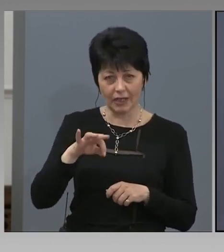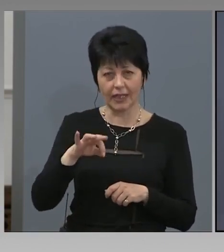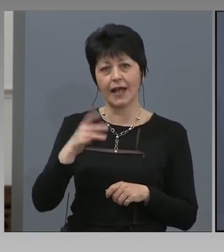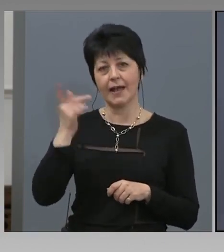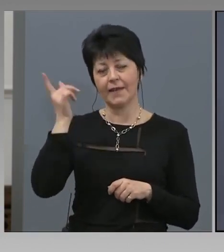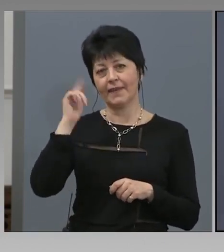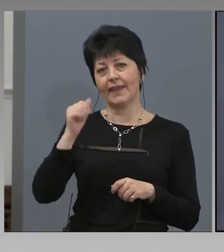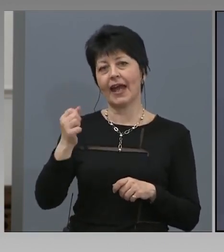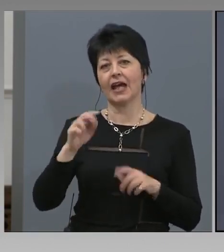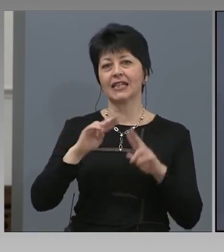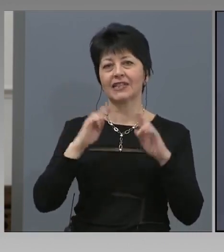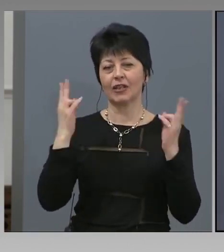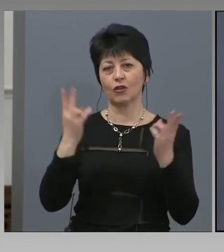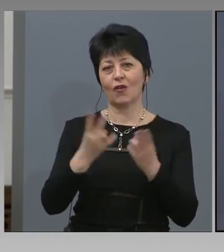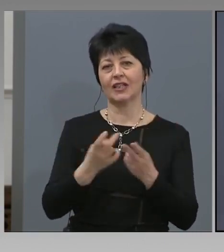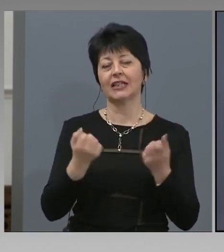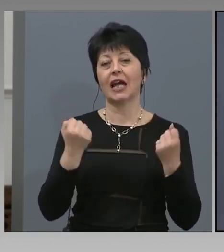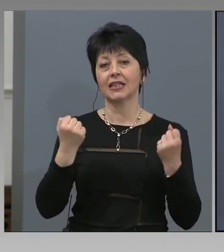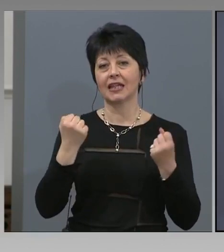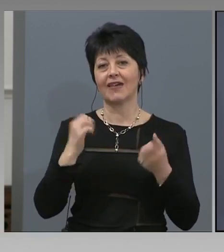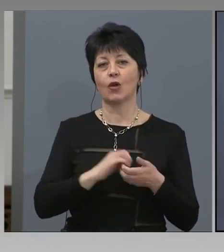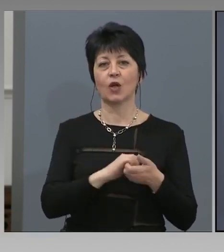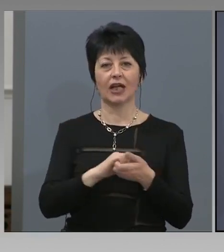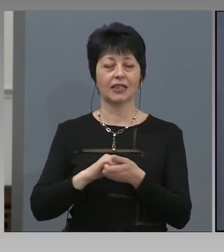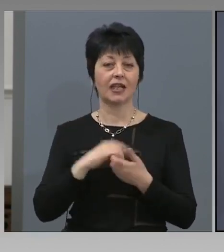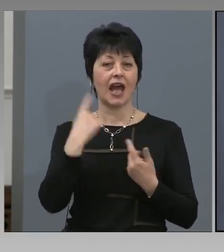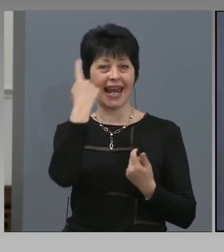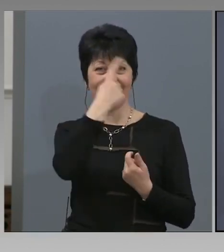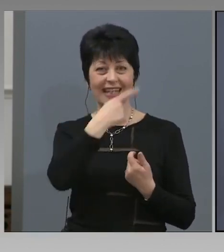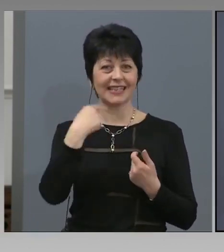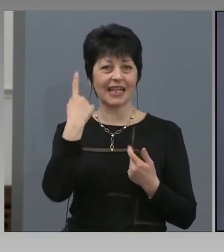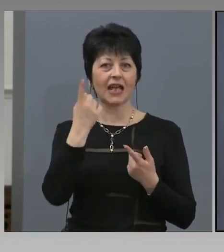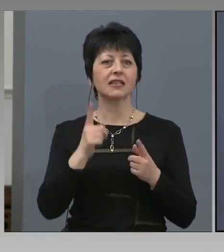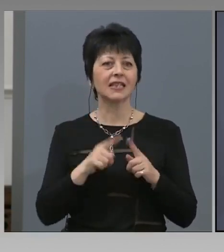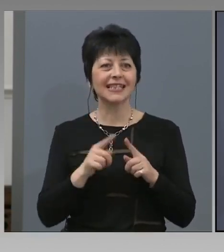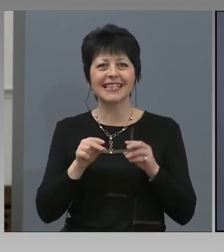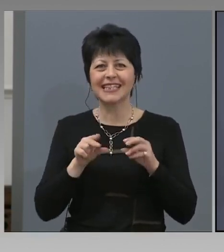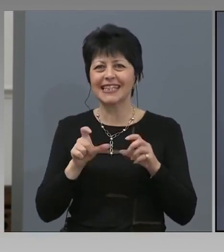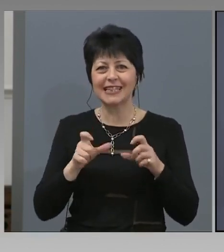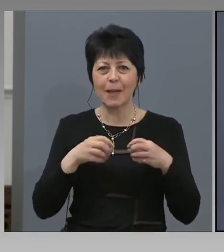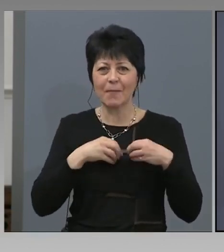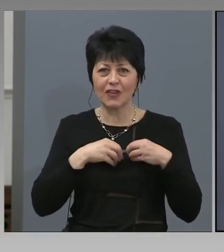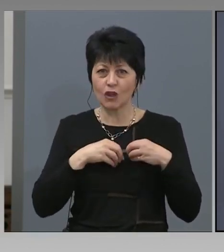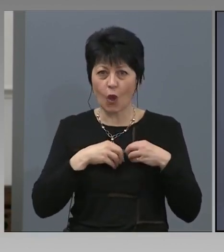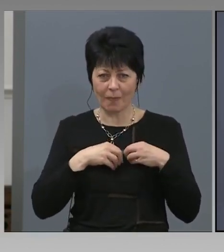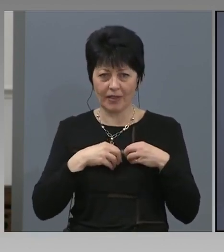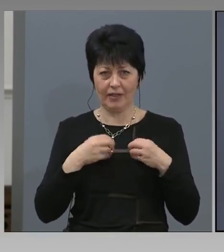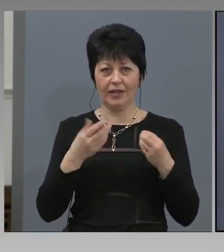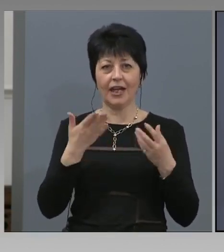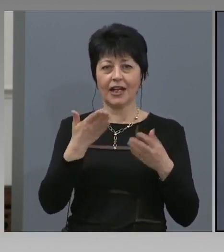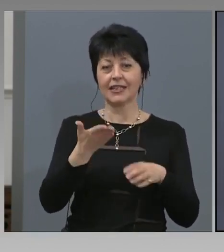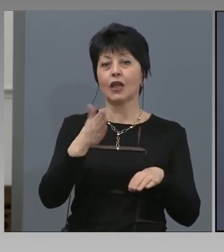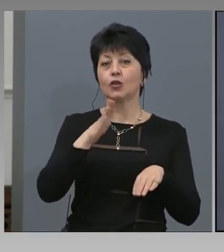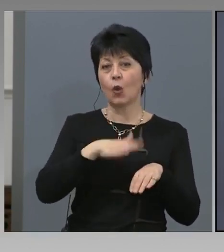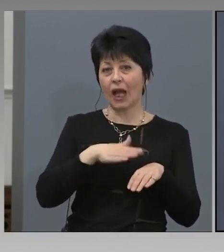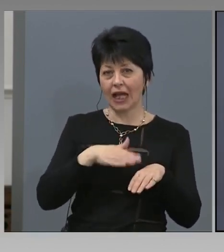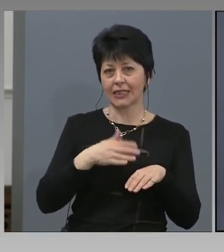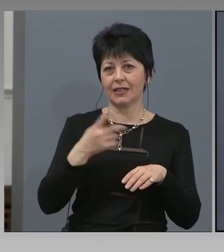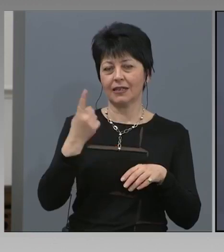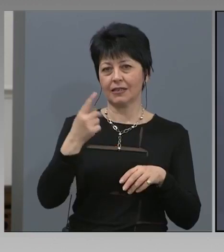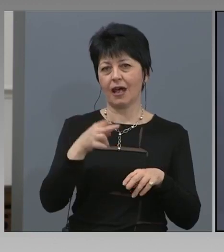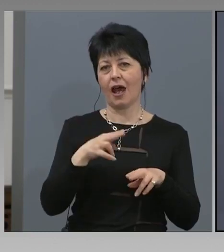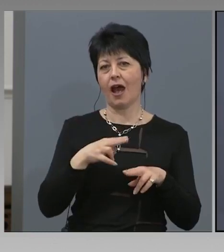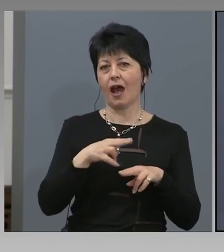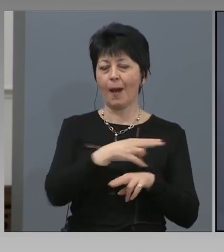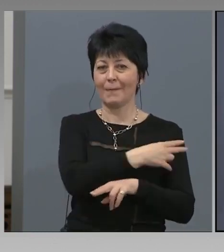Това са лица с болестни симптоми, това са вече контактни лица на доказани, медицински персонал